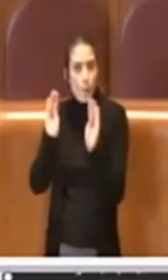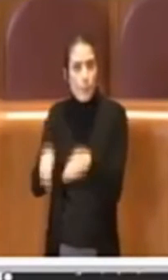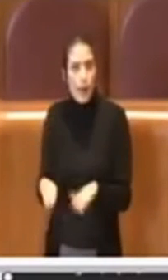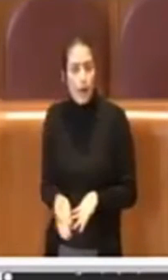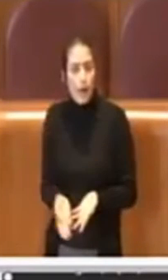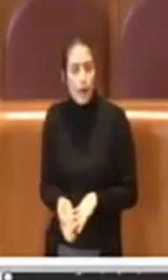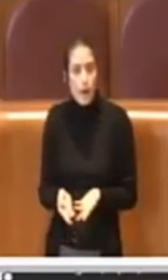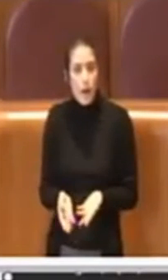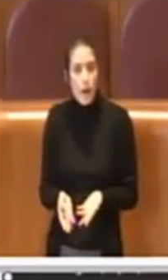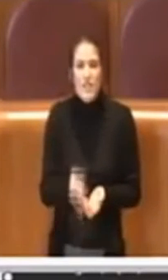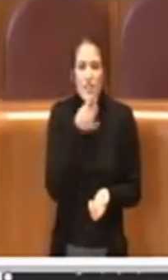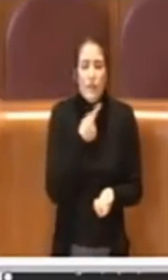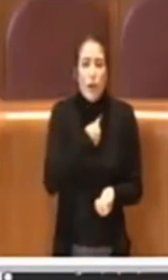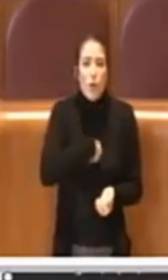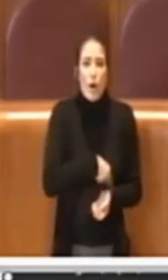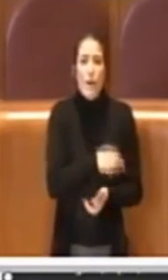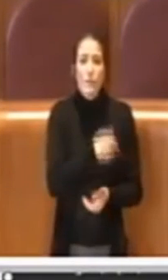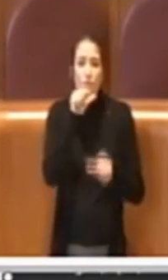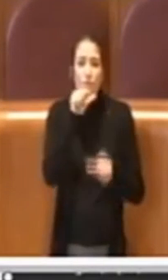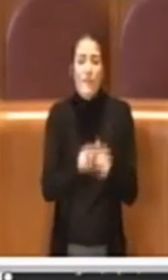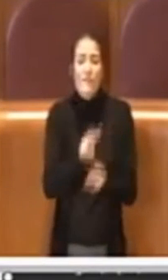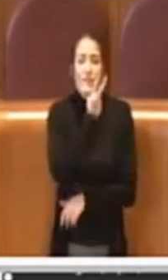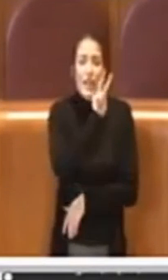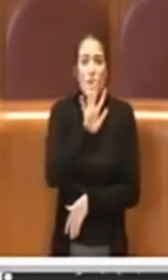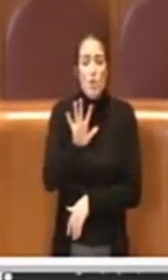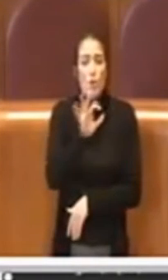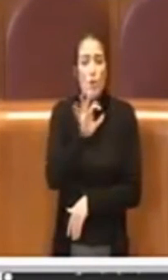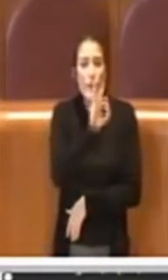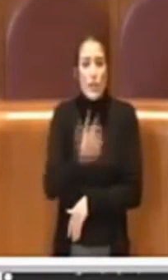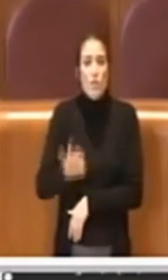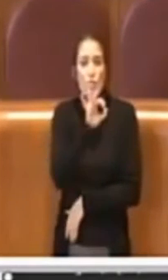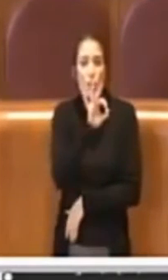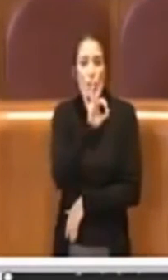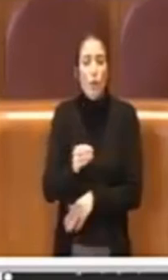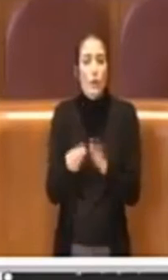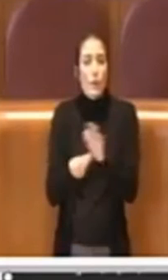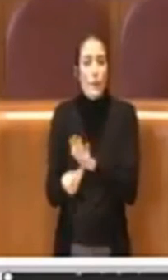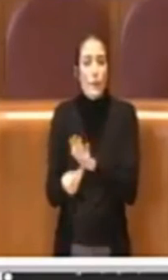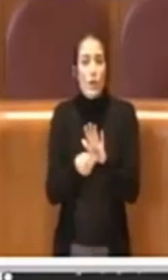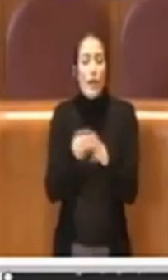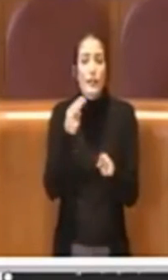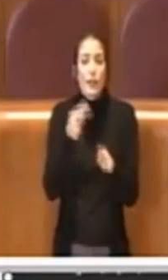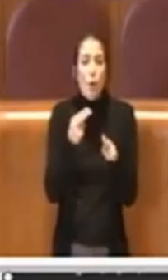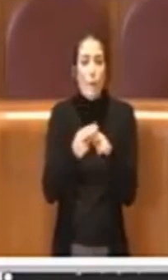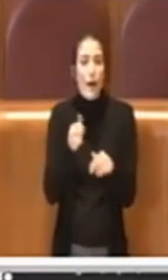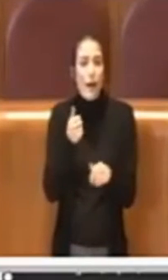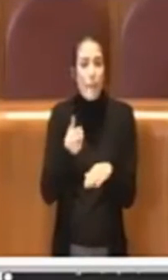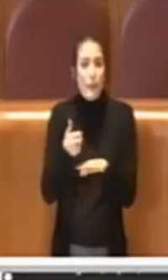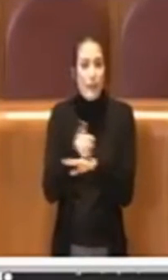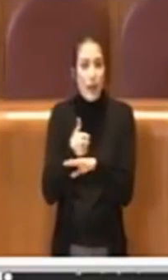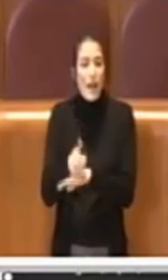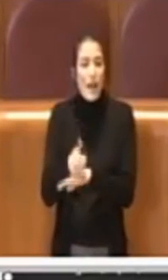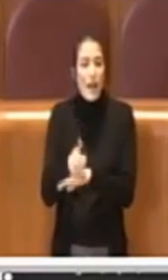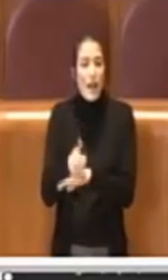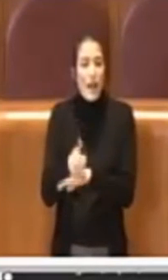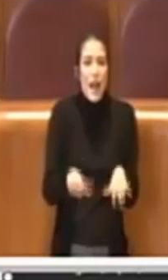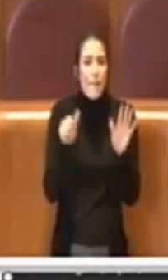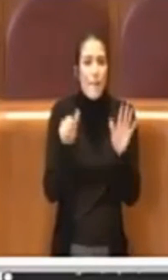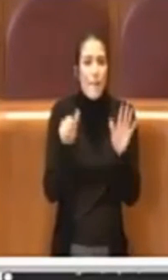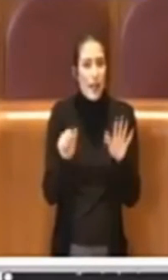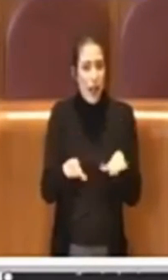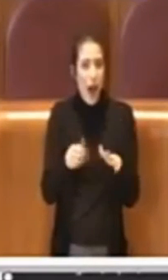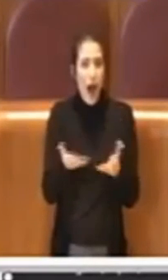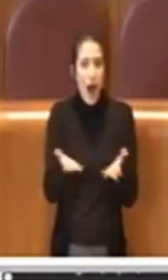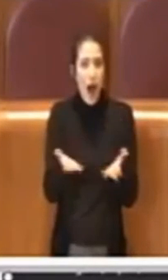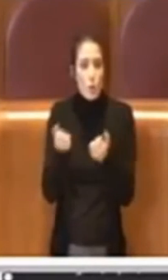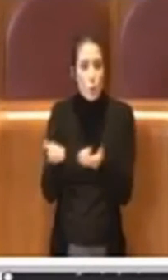cambiato il 25% del personale di Roma capitale, sono state fatte 6 mila assunzioni e quello che